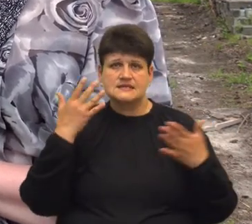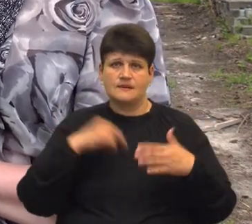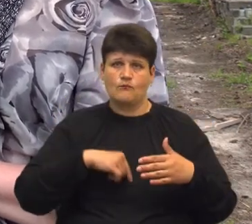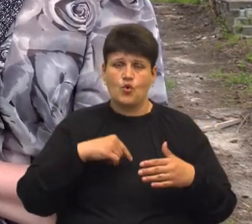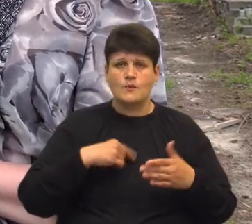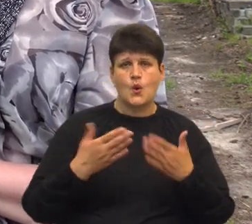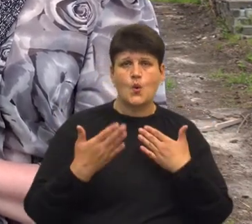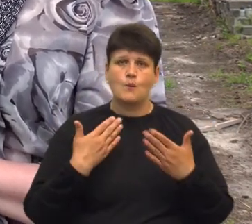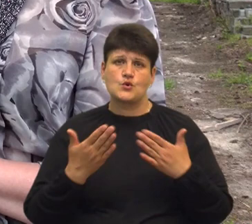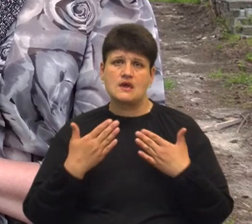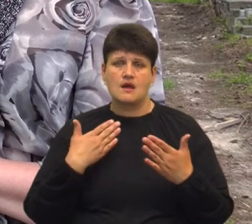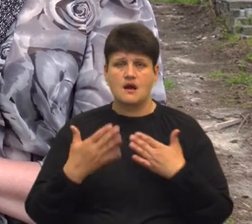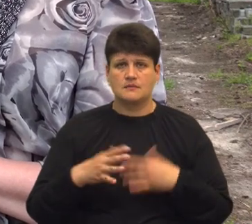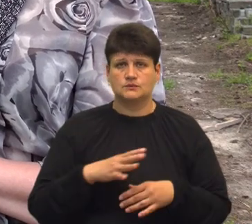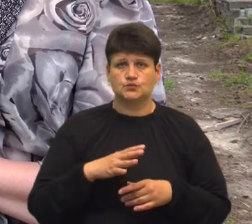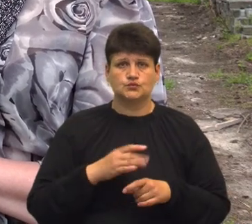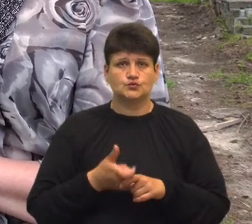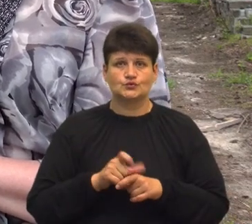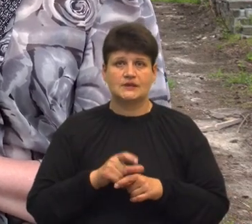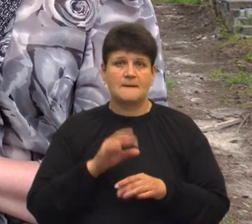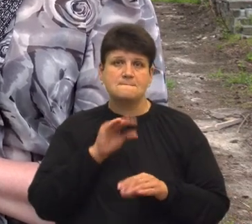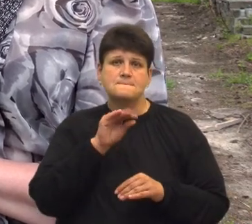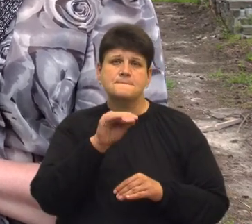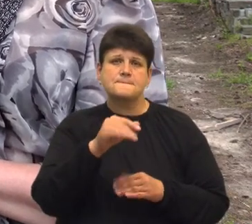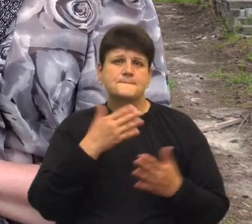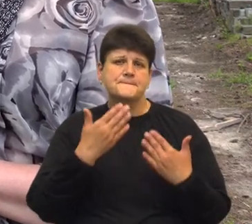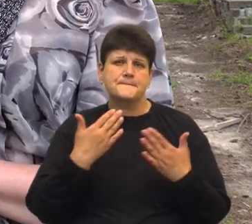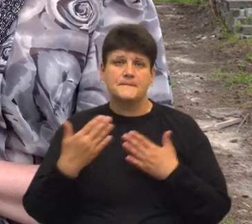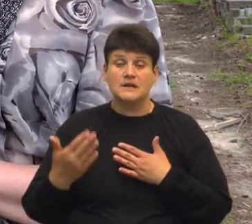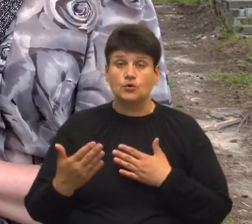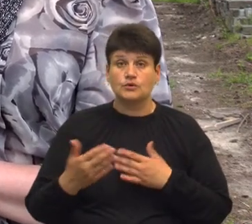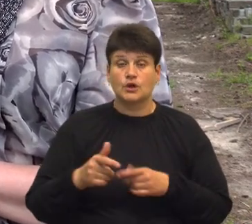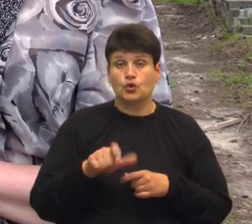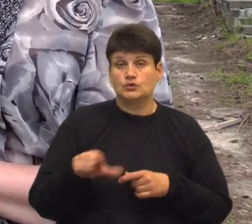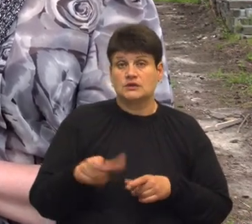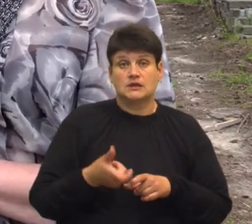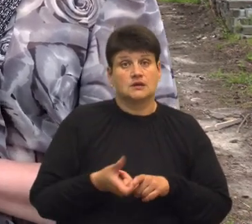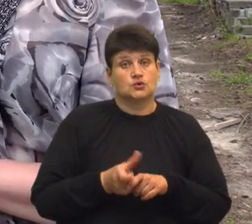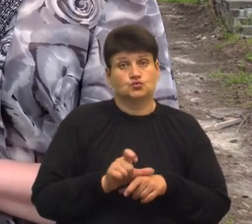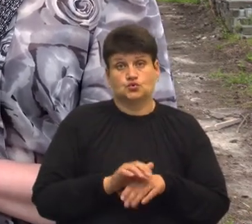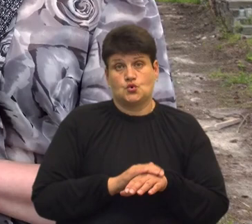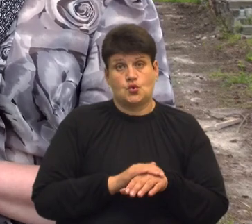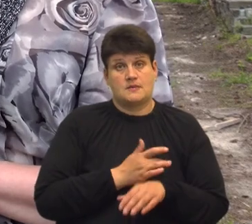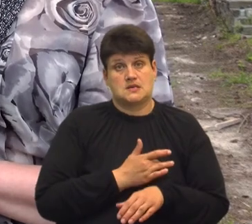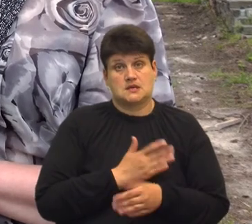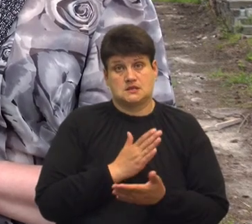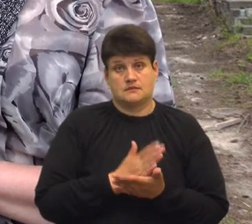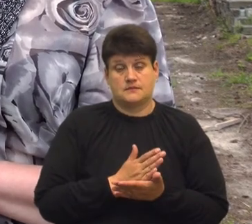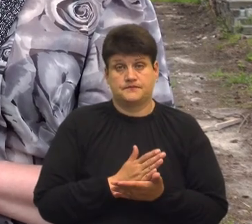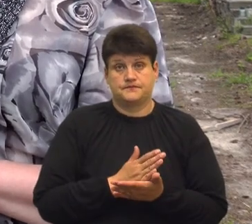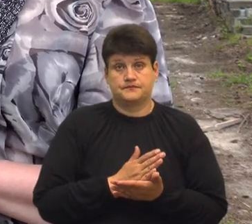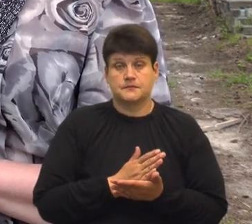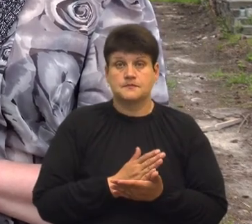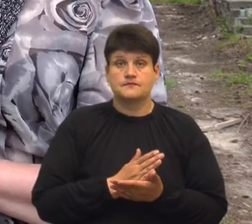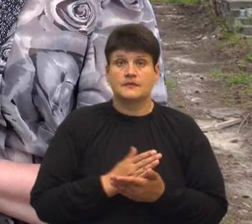комунікабельний такий, дуже такий балакучий. І як людина дуже добре серце мав. І нам